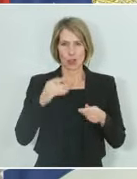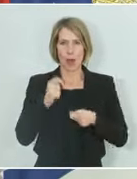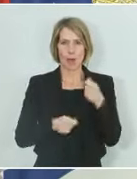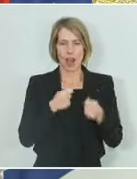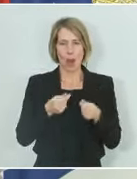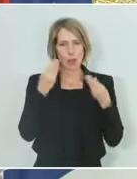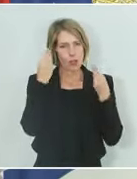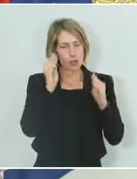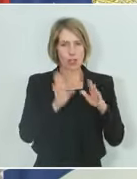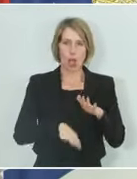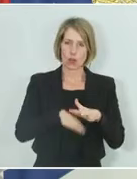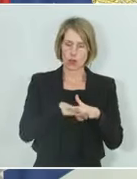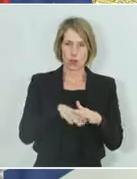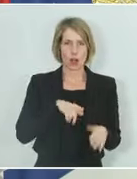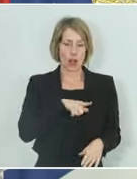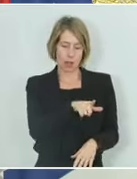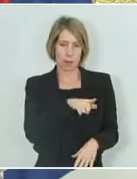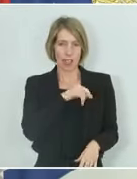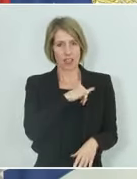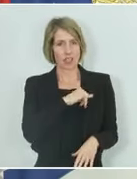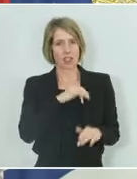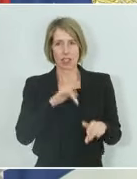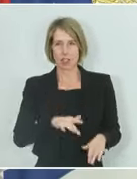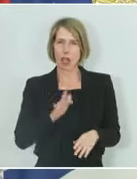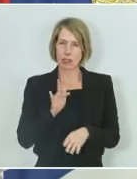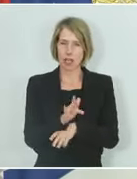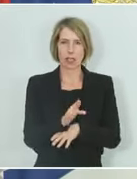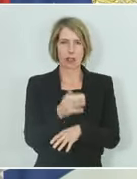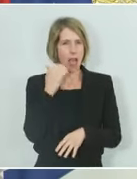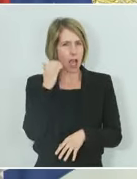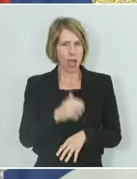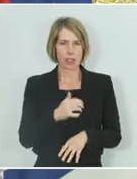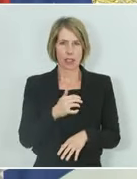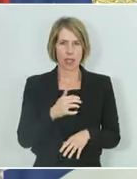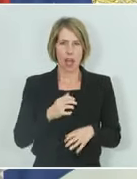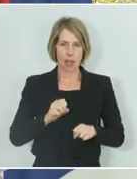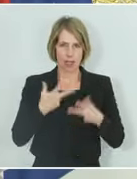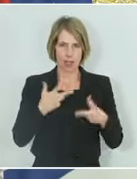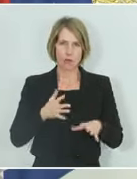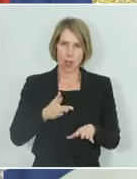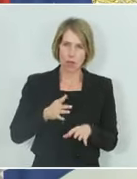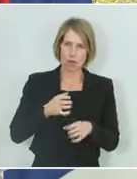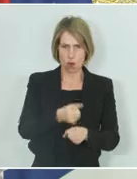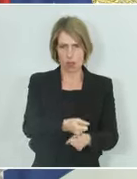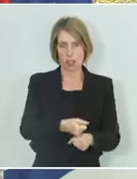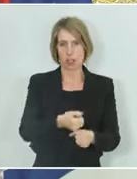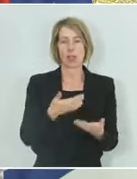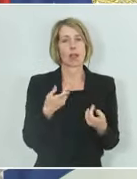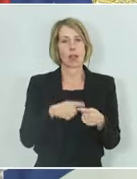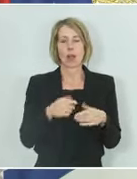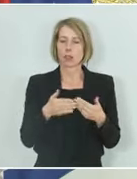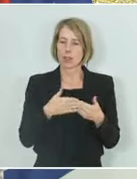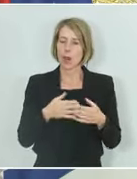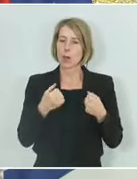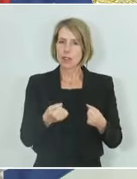Informationsaustausch, weil es unser beider Interesse ist, gegen radikale Kräfte in der Gesellschaft vorzugehen. Und neben der Sicherheit eben jetzt auch der